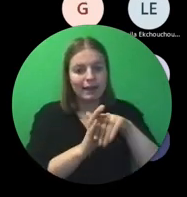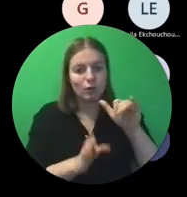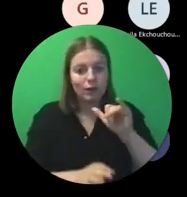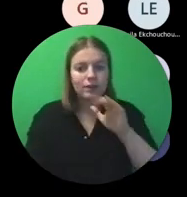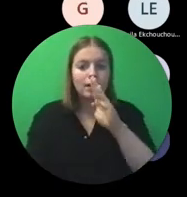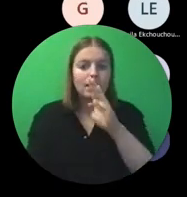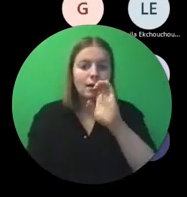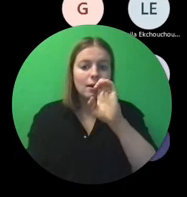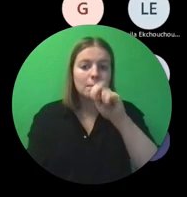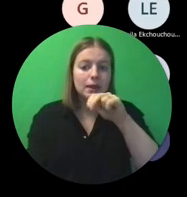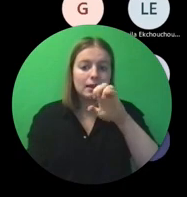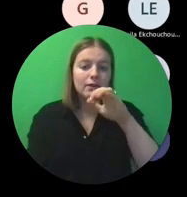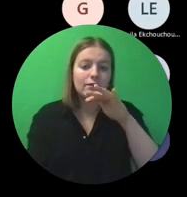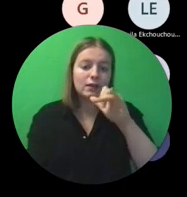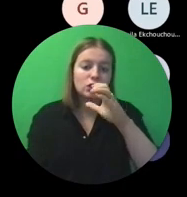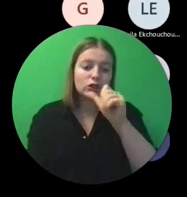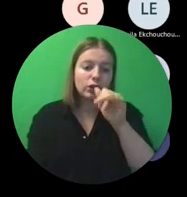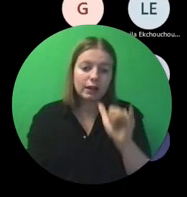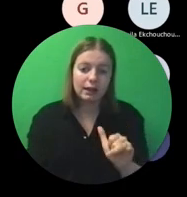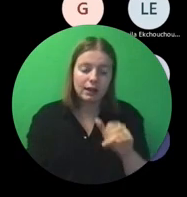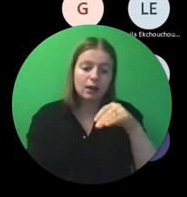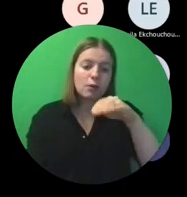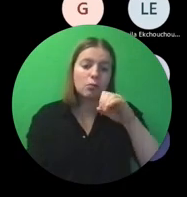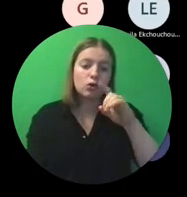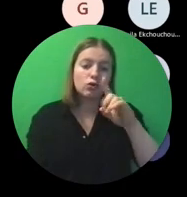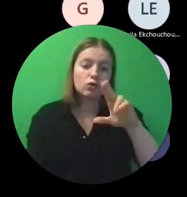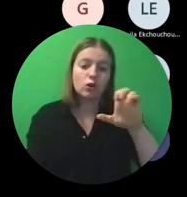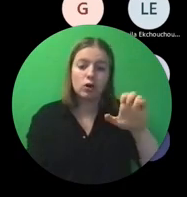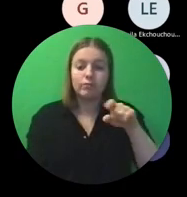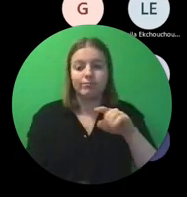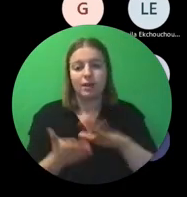Dat wordt het rapportage en management instrument.